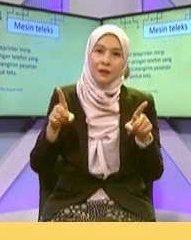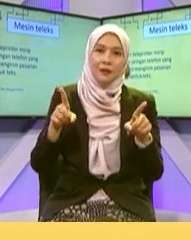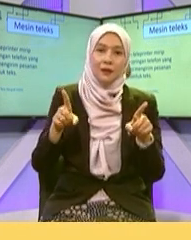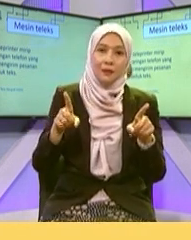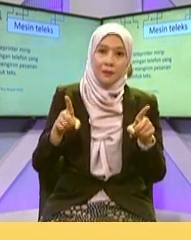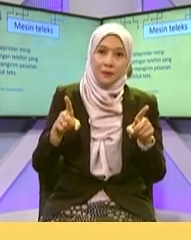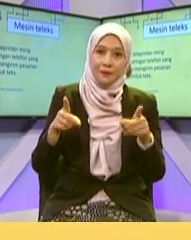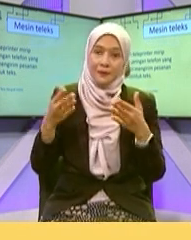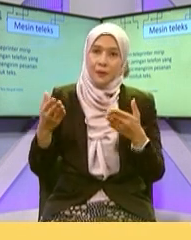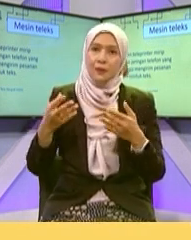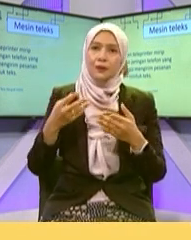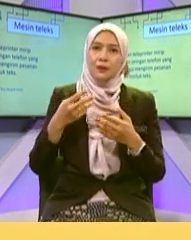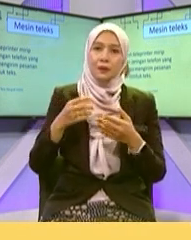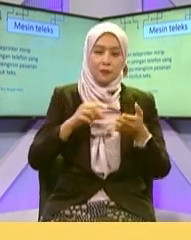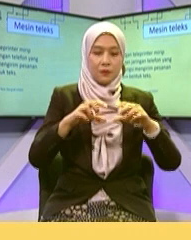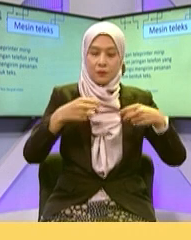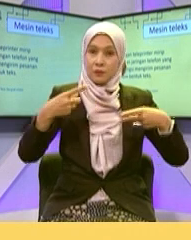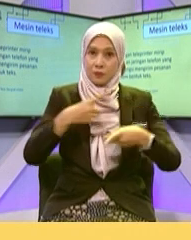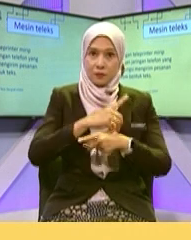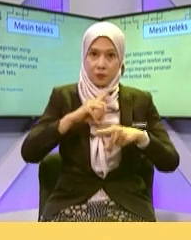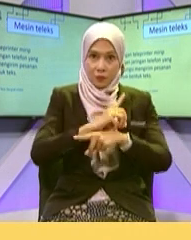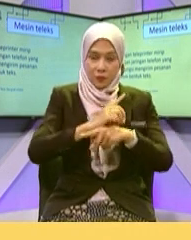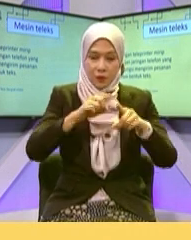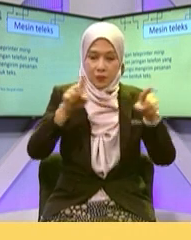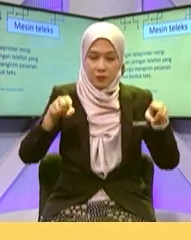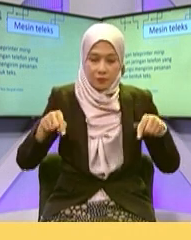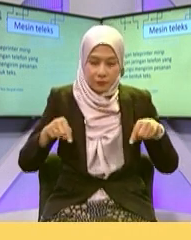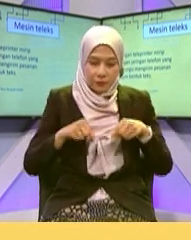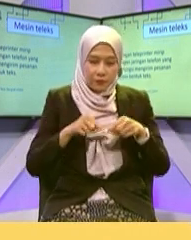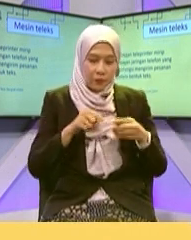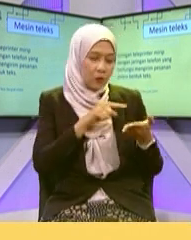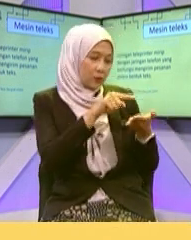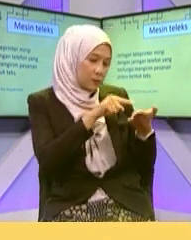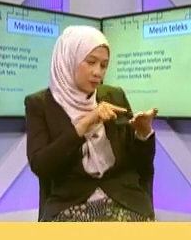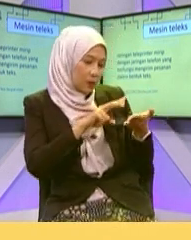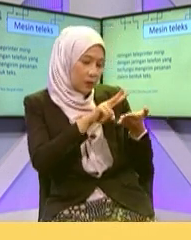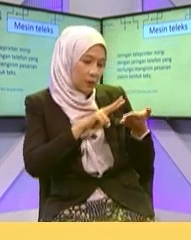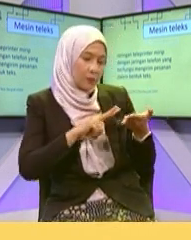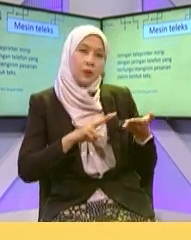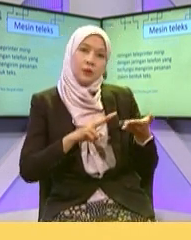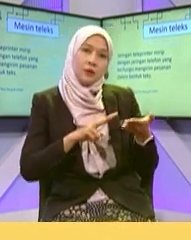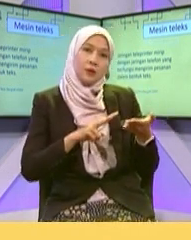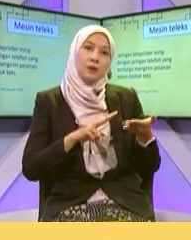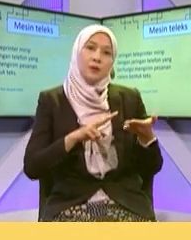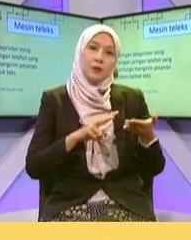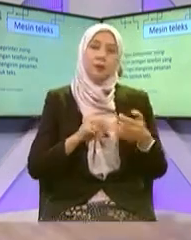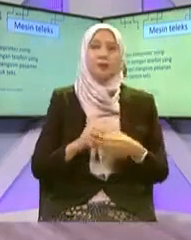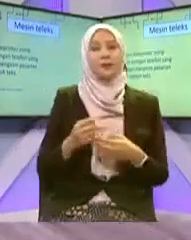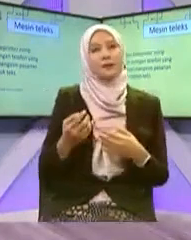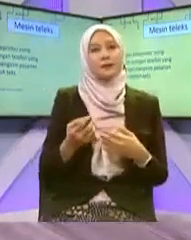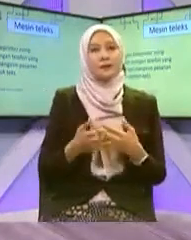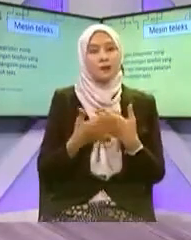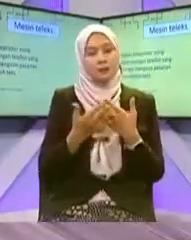ni Dia boleh suara Dan berserta Dengan teks Suara boleh Teks pun boleh Teks pun boleh Tapi teks yang